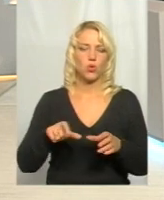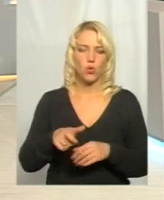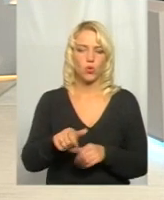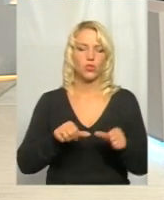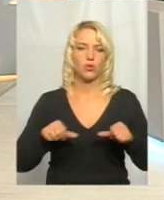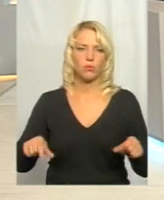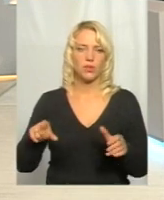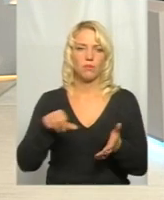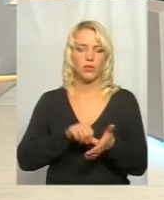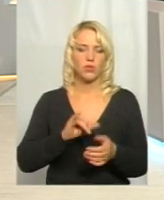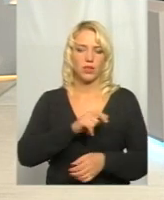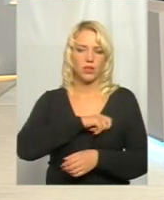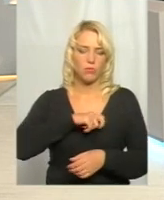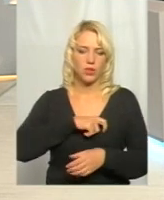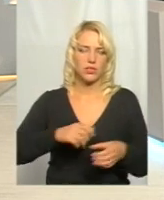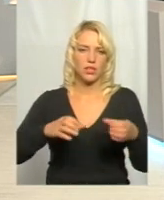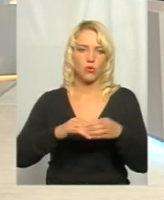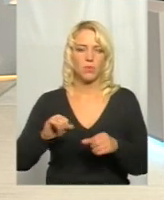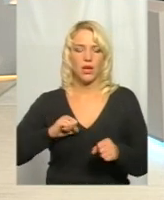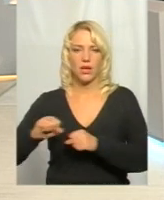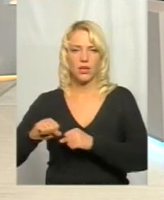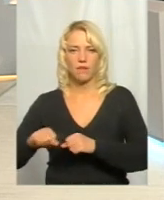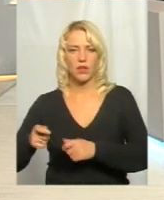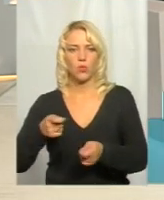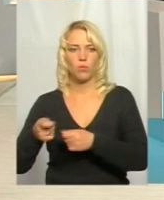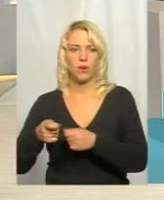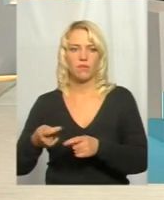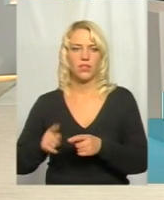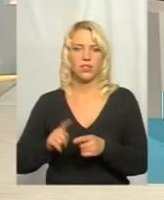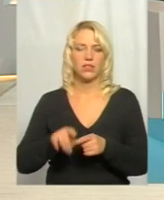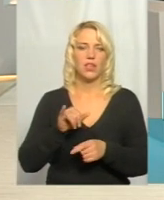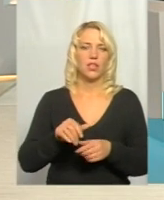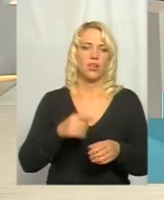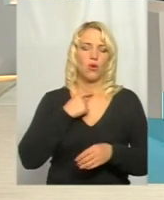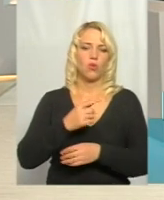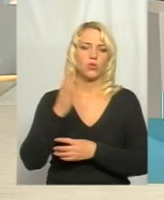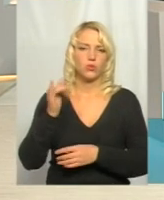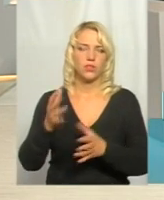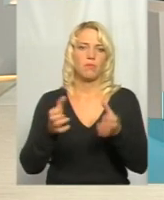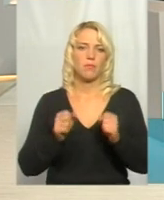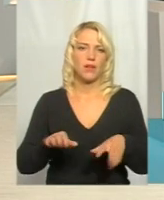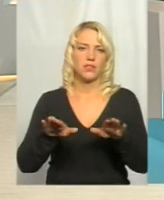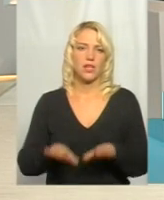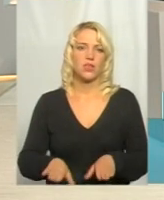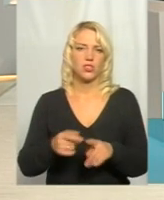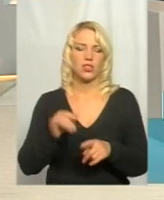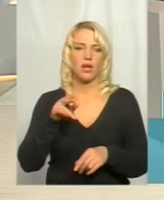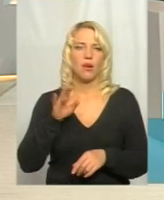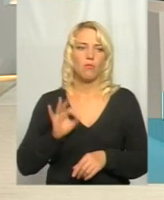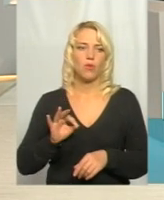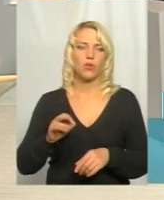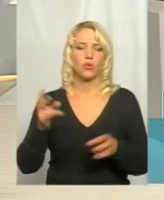присутній і депутатський корпус, і керівники управління та департаментів, голосується і приймається рішення дійсно по